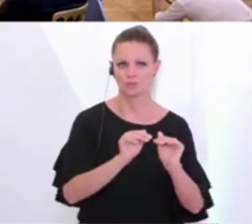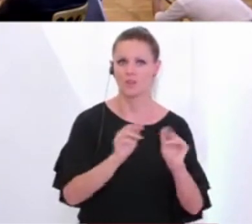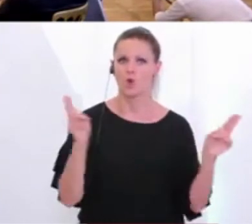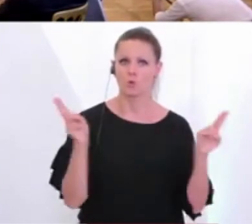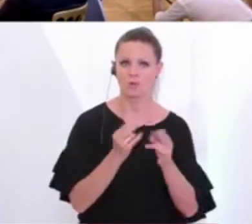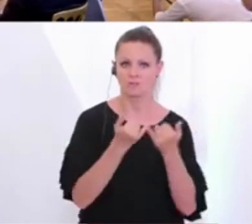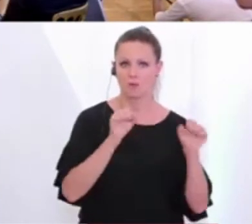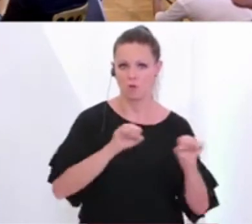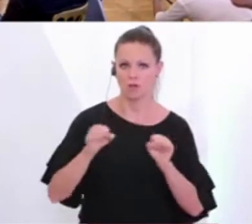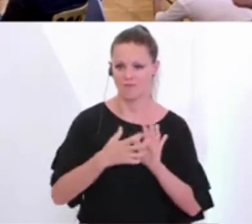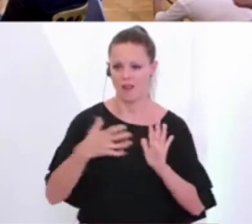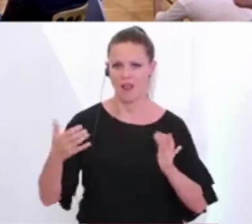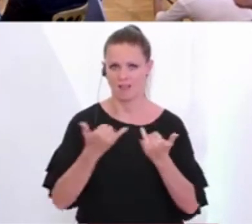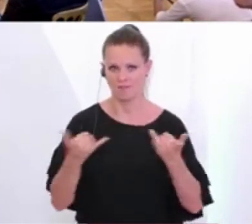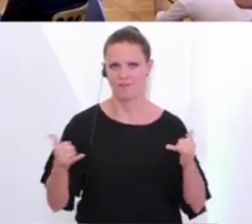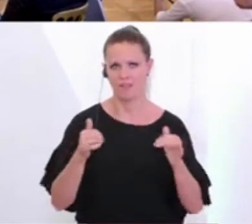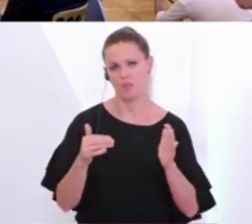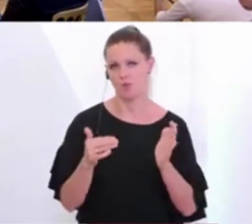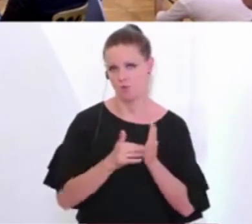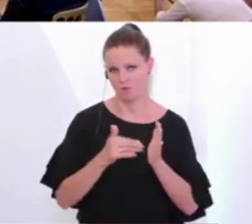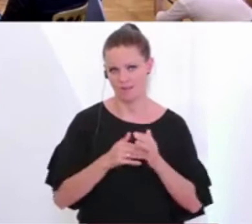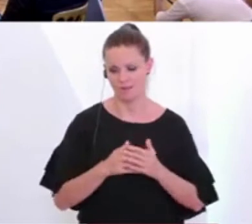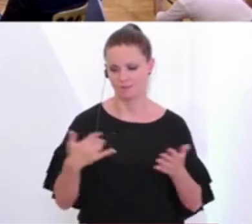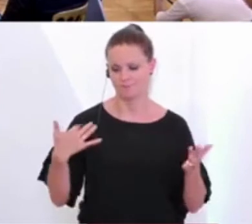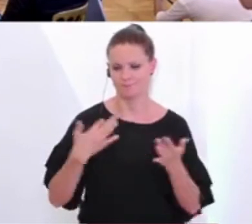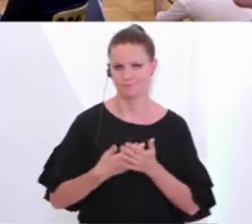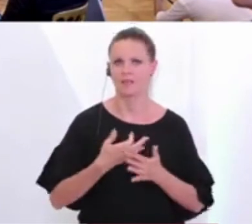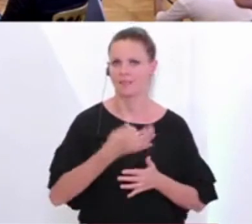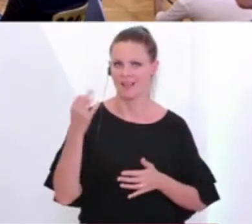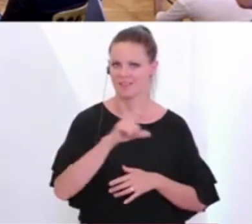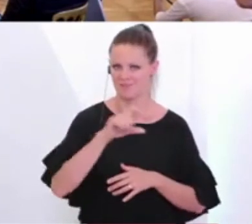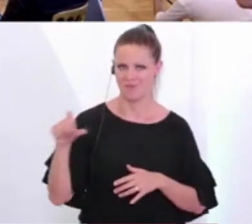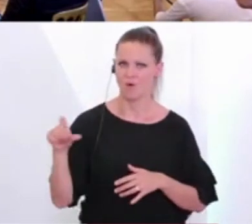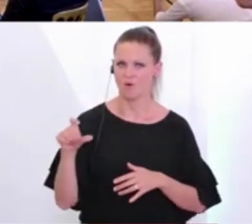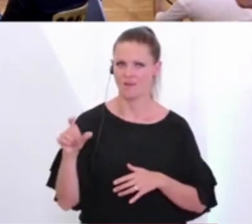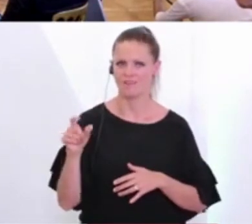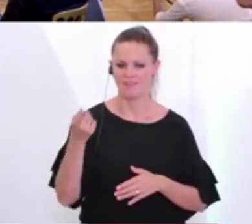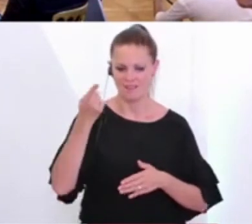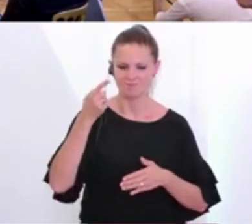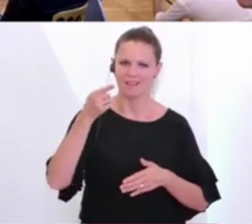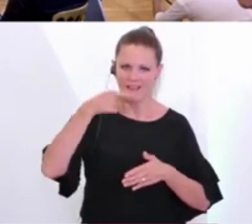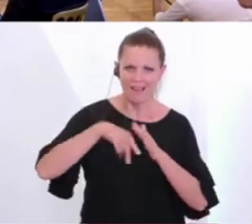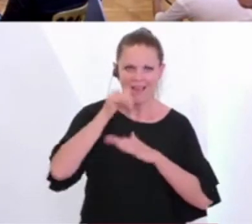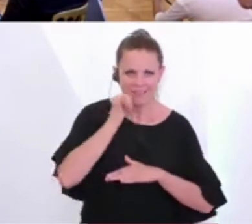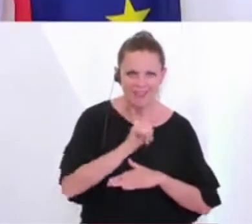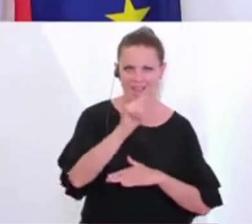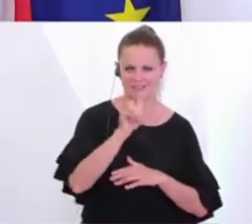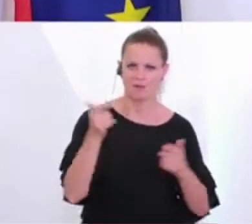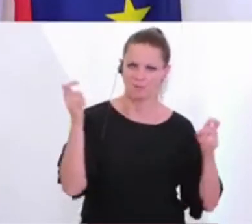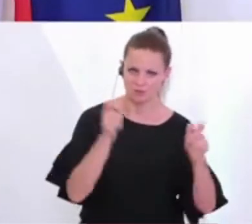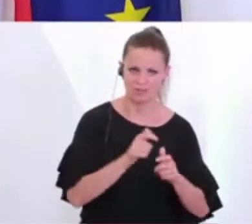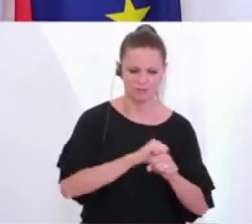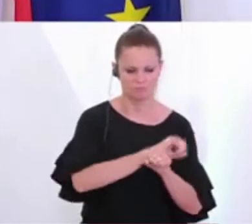notwendig aufrechterhalten werden. Wir konnten in den letzten Tagen und Wochen gemeinsam die Einreisebeschränkungen, die Covid-bedingten